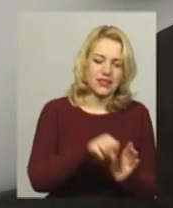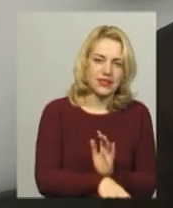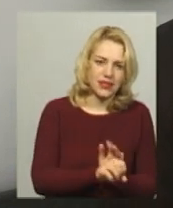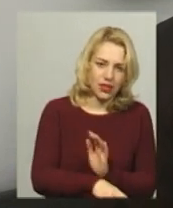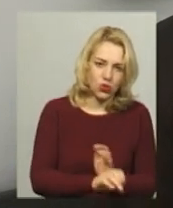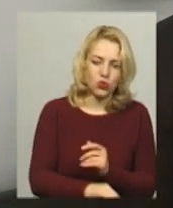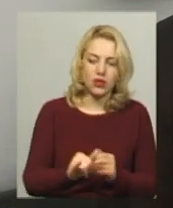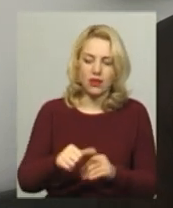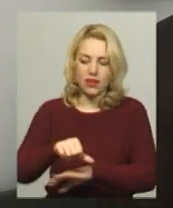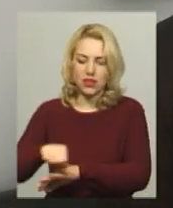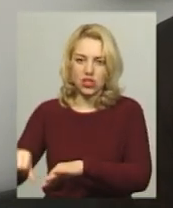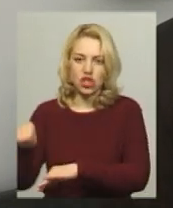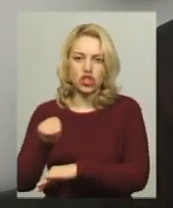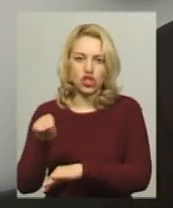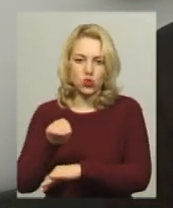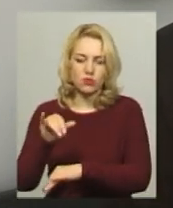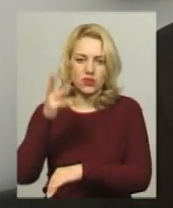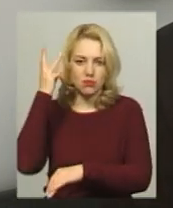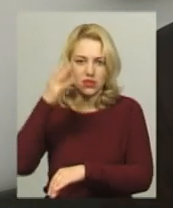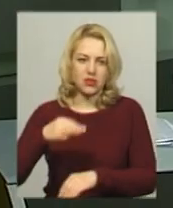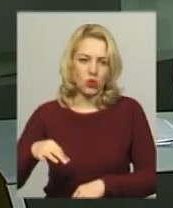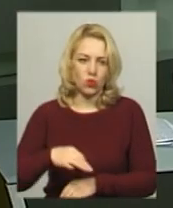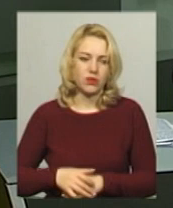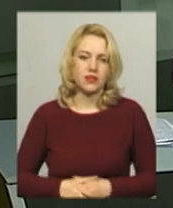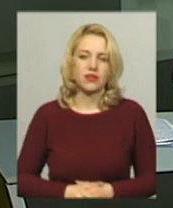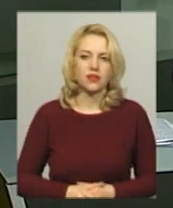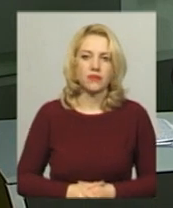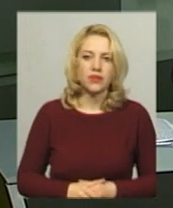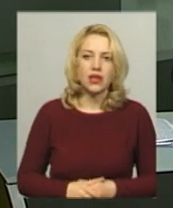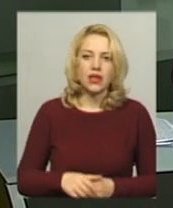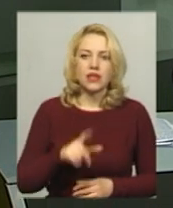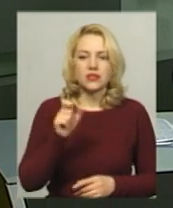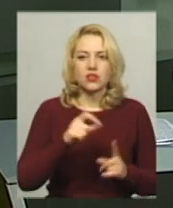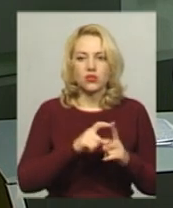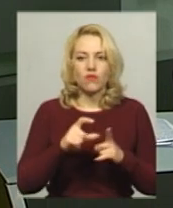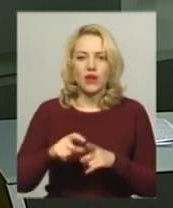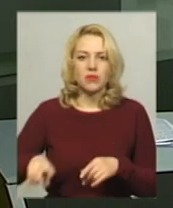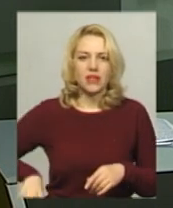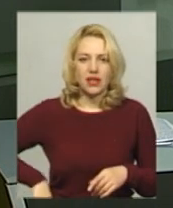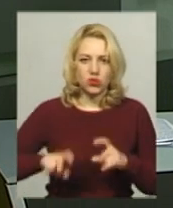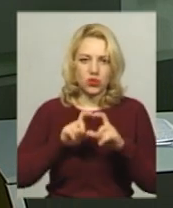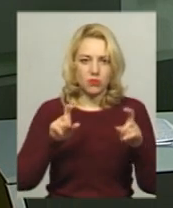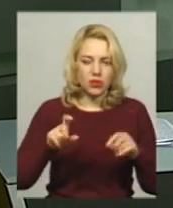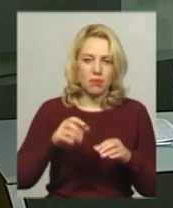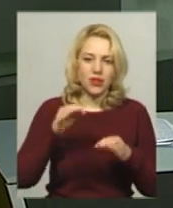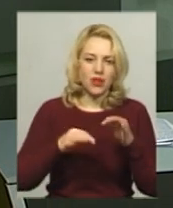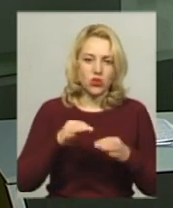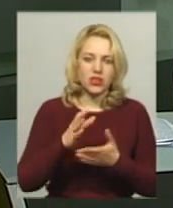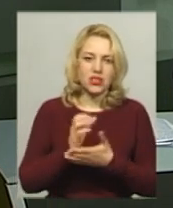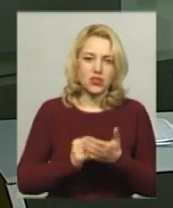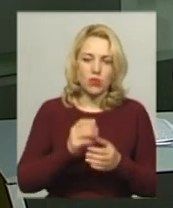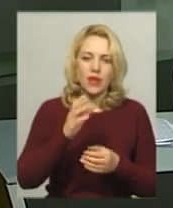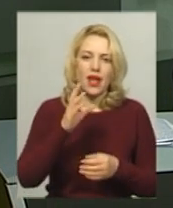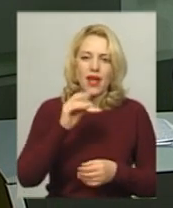і на межі Житомирської та Хмельницької областей. За словами директора Департаменту природних ресурсів та екології